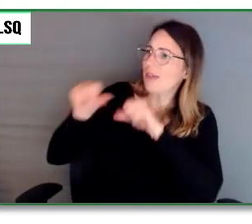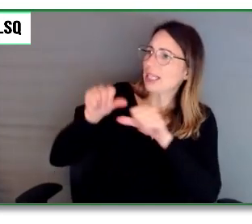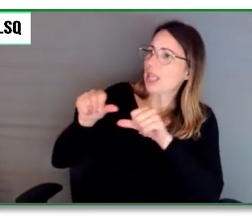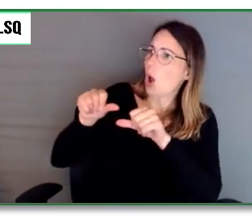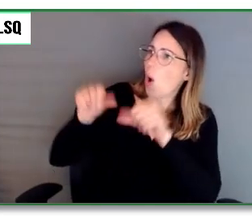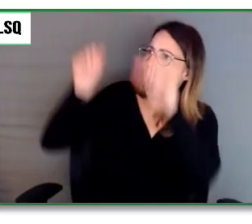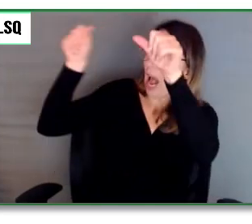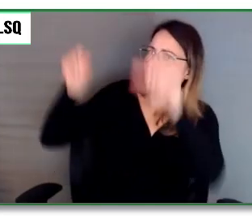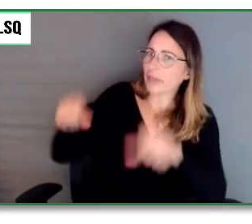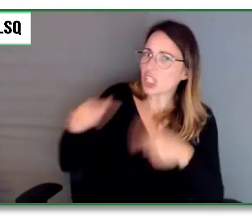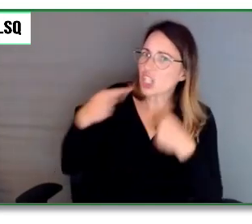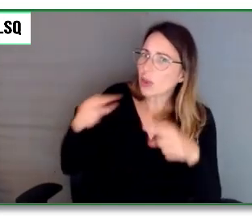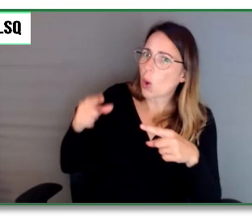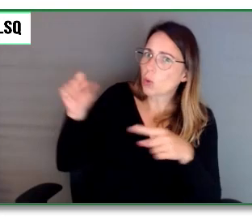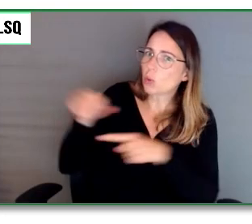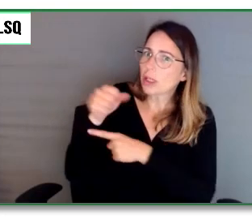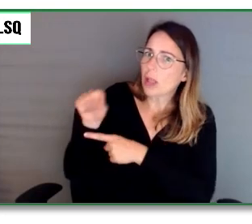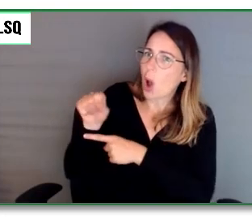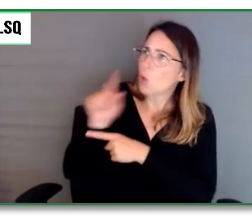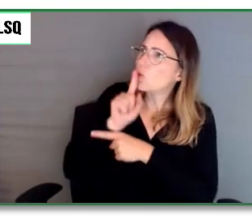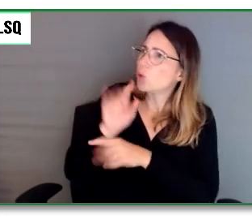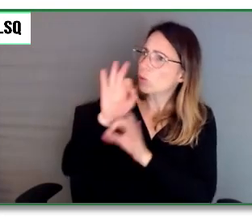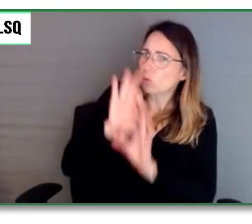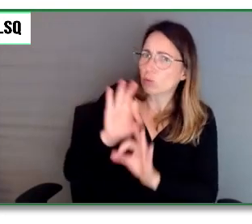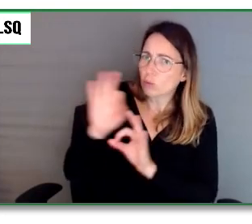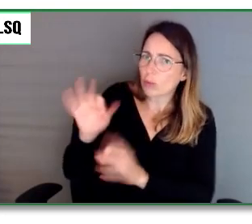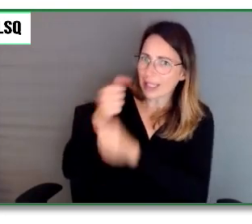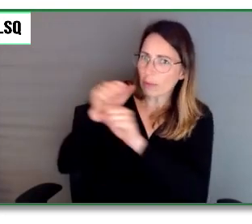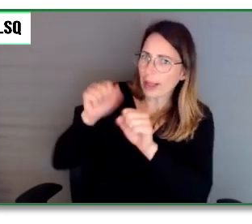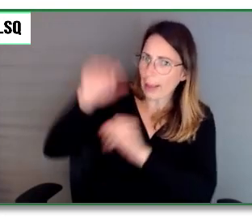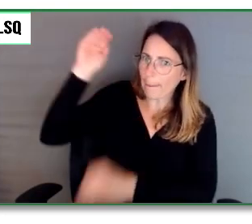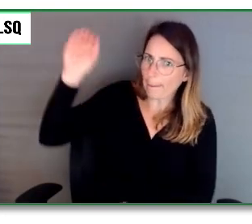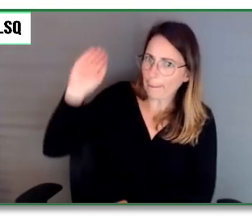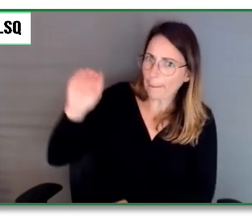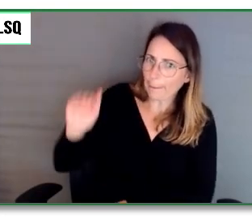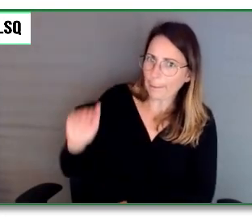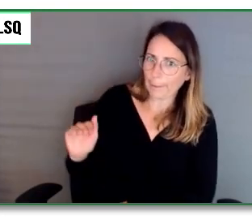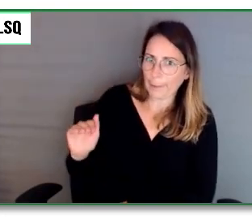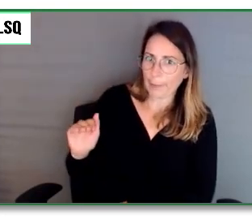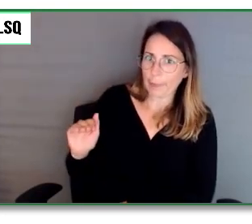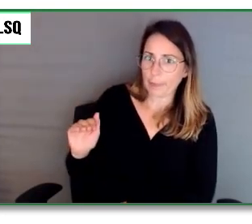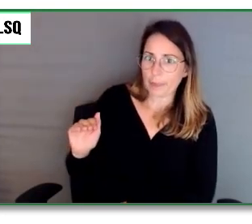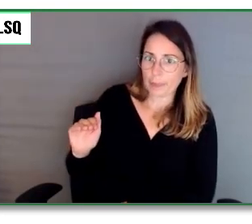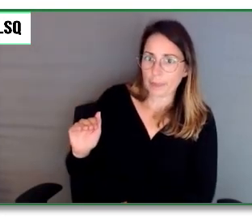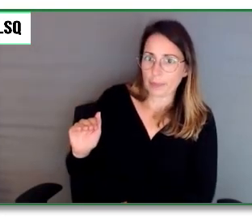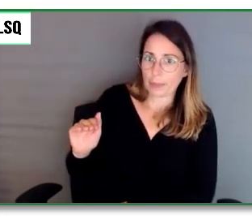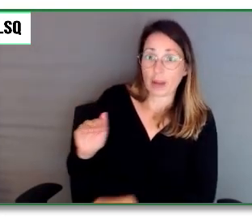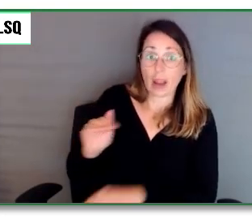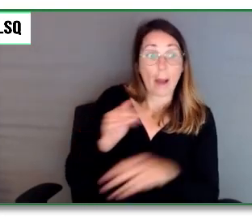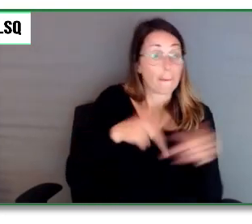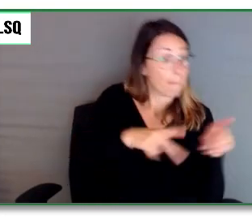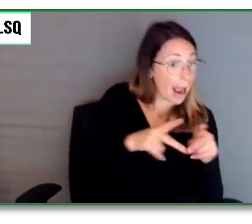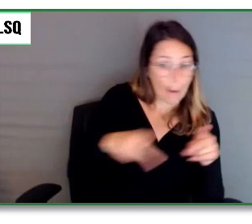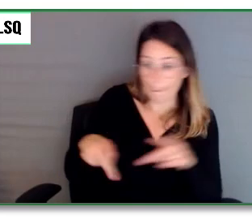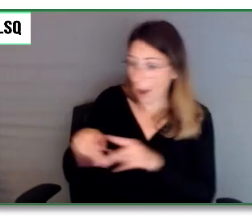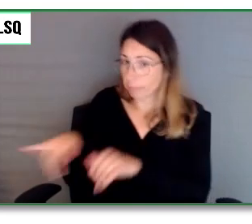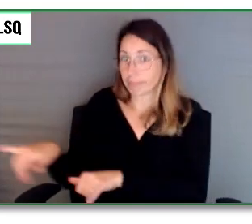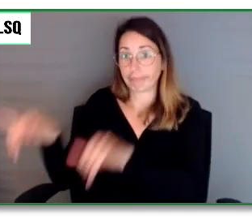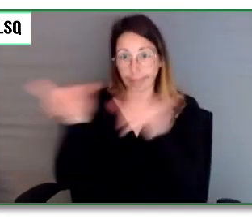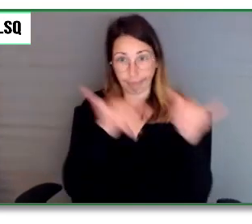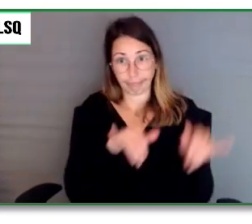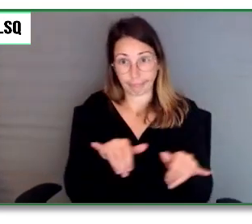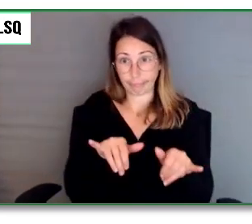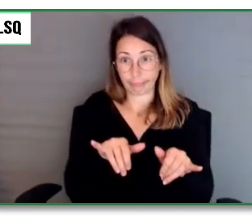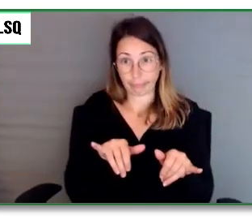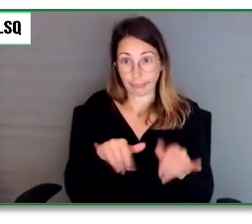disponible et que ça soit disponible de la même façon d'un parc à l'autre. Surtout si vous êtes comme Parc Canada, vous avez beaucoup